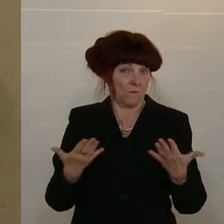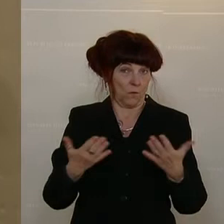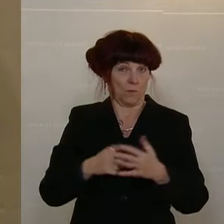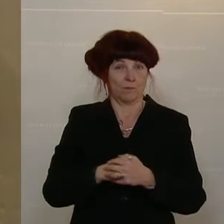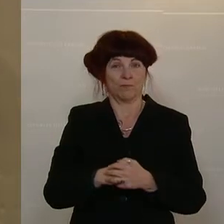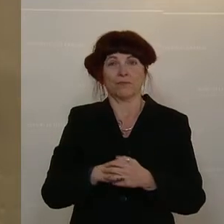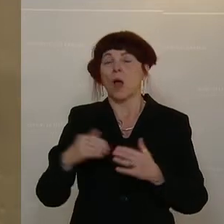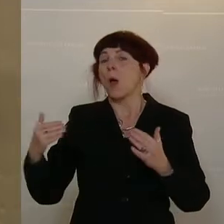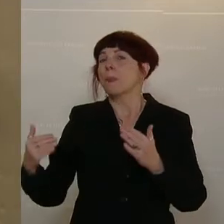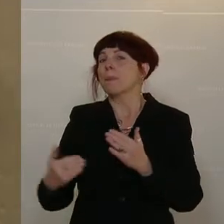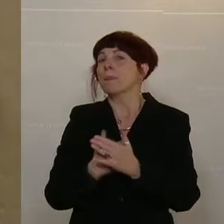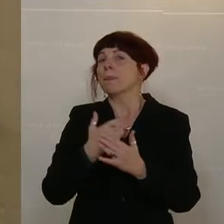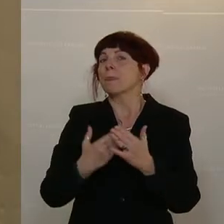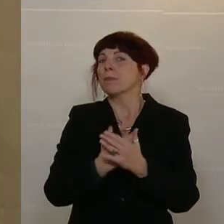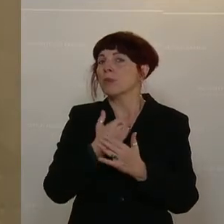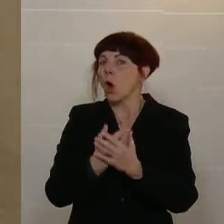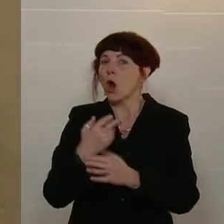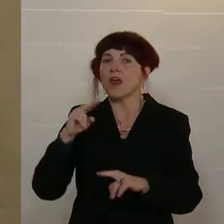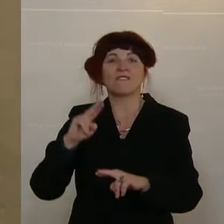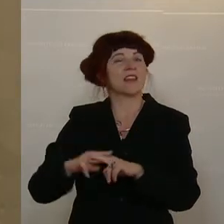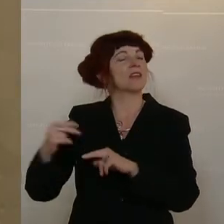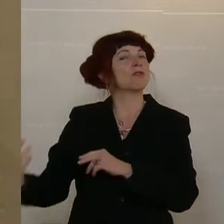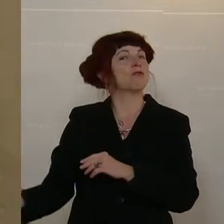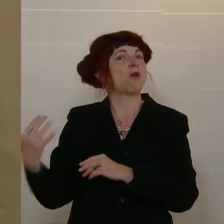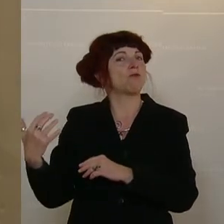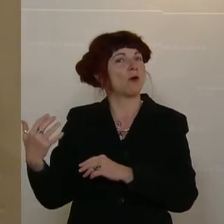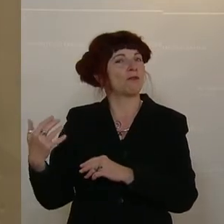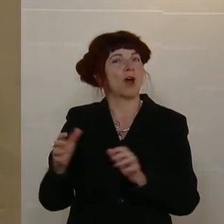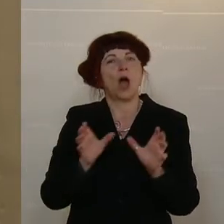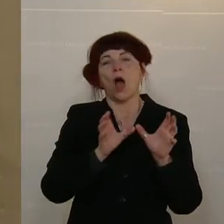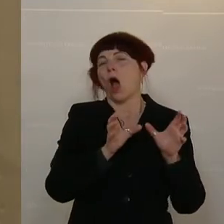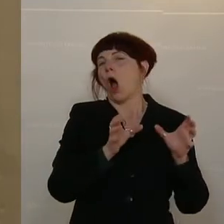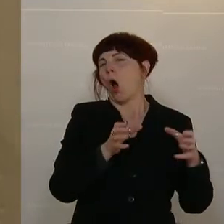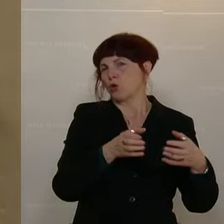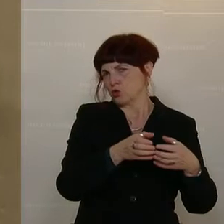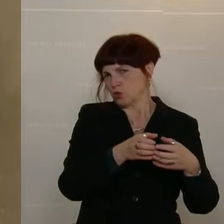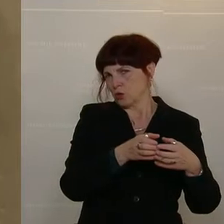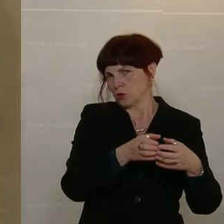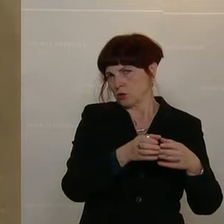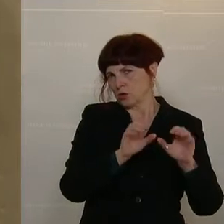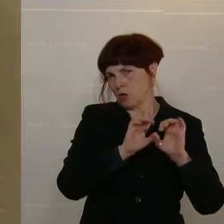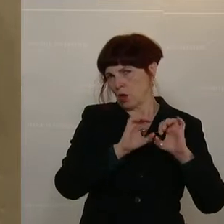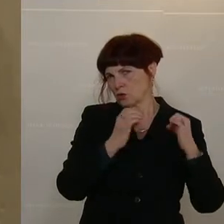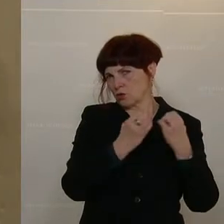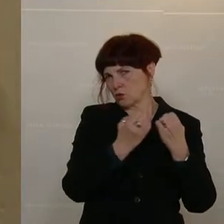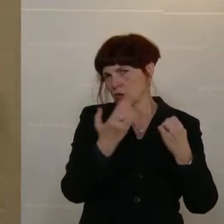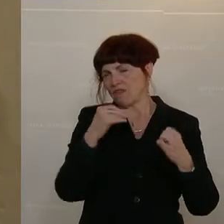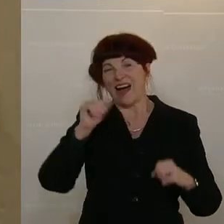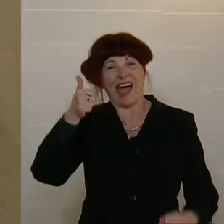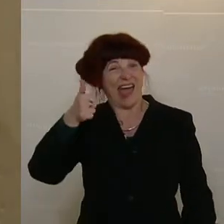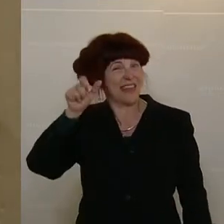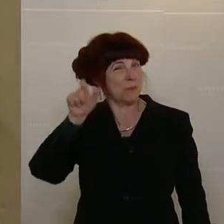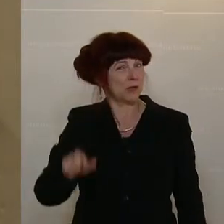Neu ist man, wenn mir vorgeworfen wird, dass wir im Ausschuss, das war ein bisschen untergriffig, Sie sagen nur, einer war da,